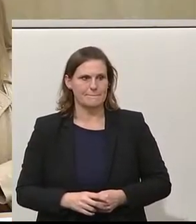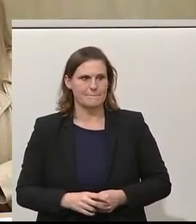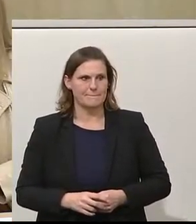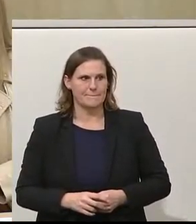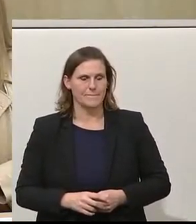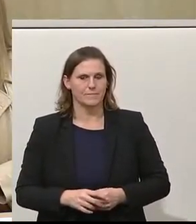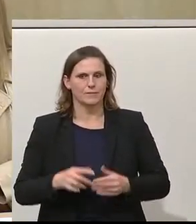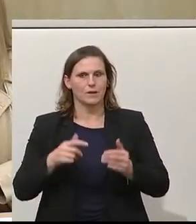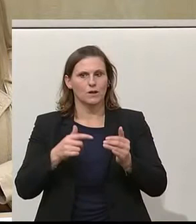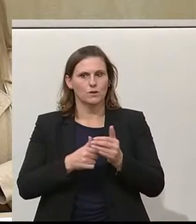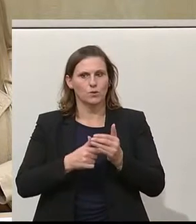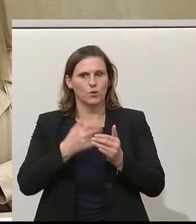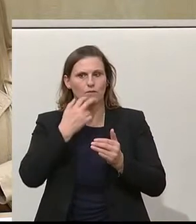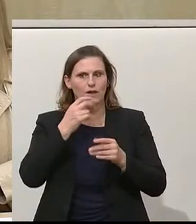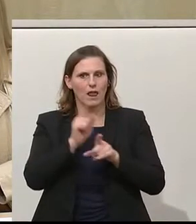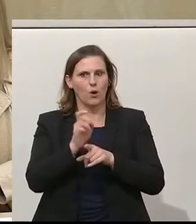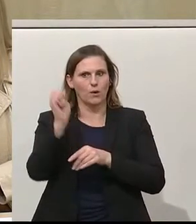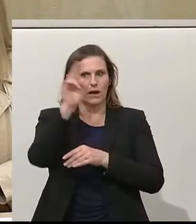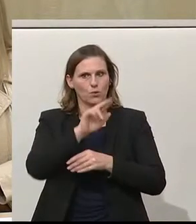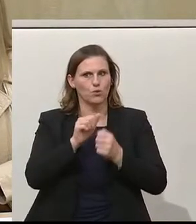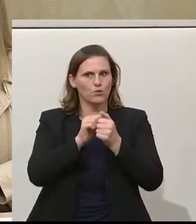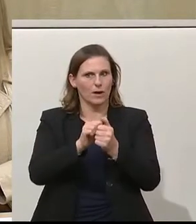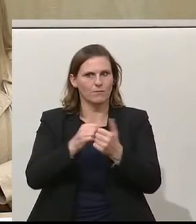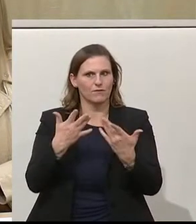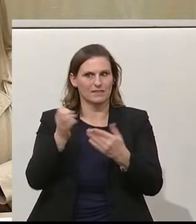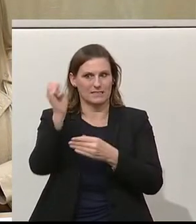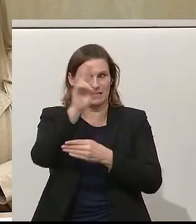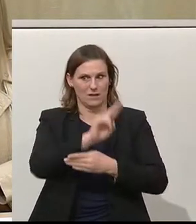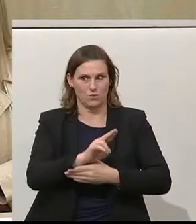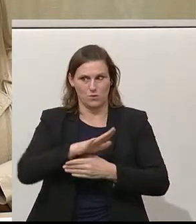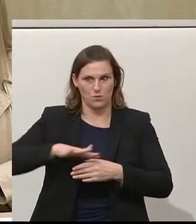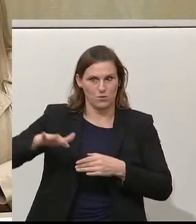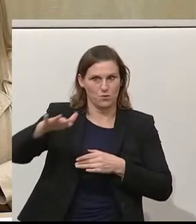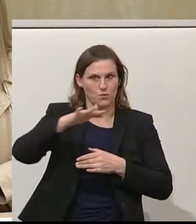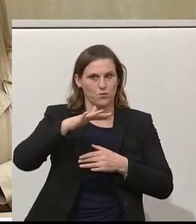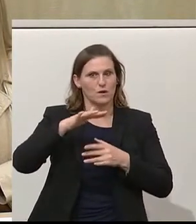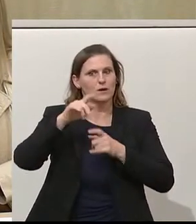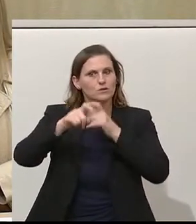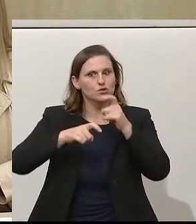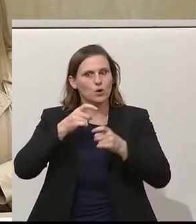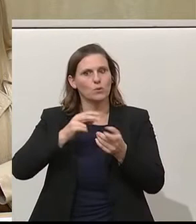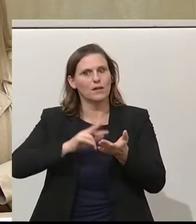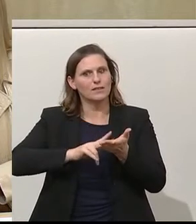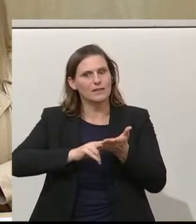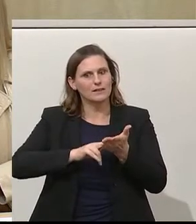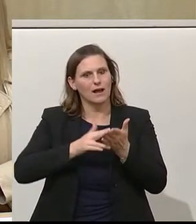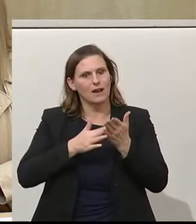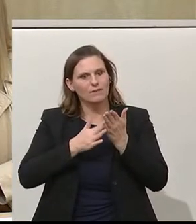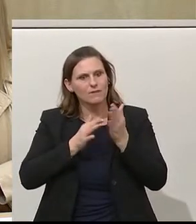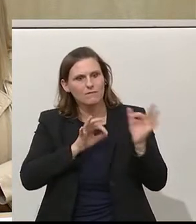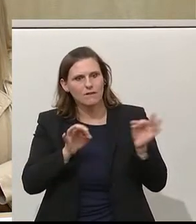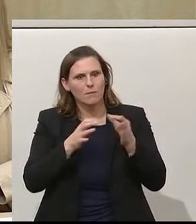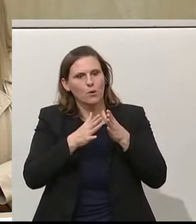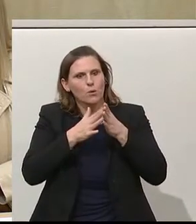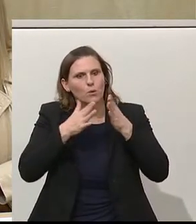Weiters wollen wir auf europäischer Ebene dafür kämpfen, dass auf europäischer Ebene eine Besteuerung der digitalen Großkonzerne möglich